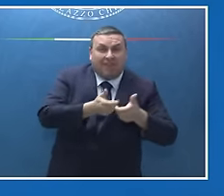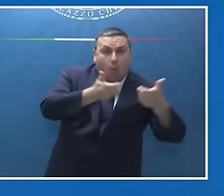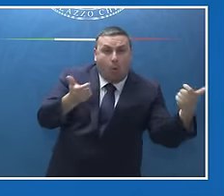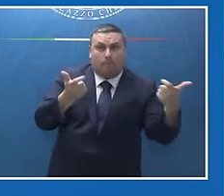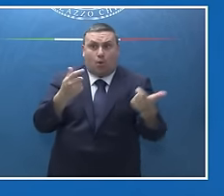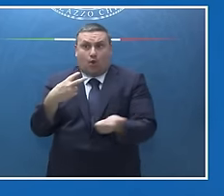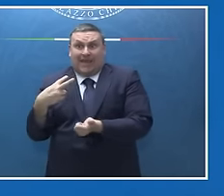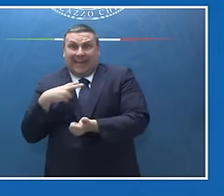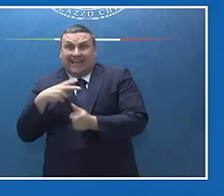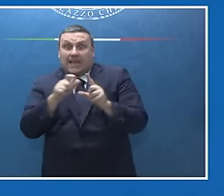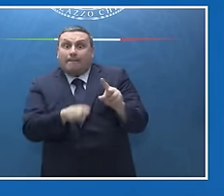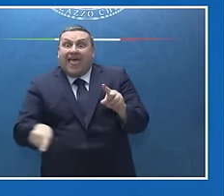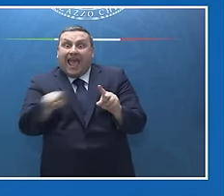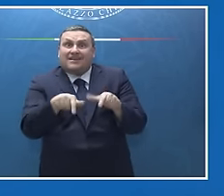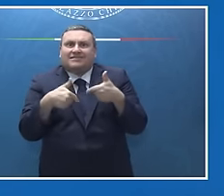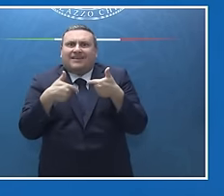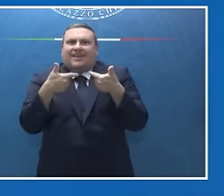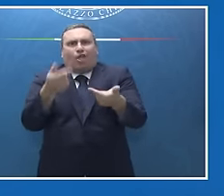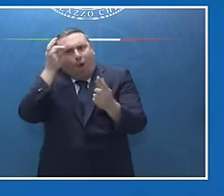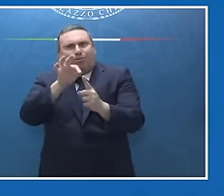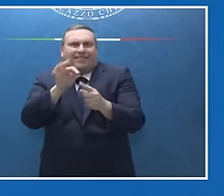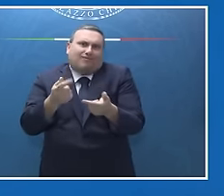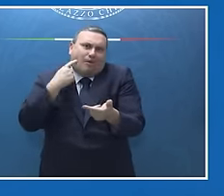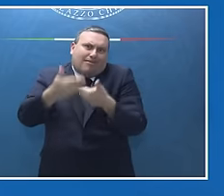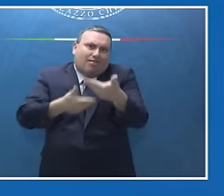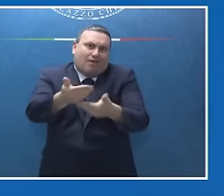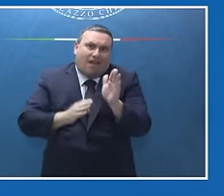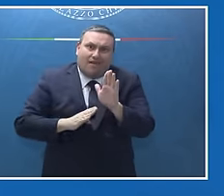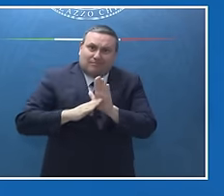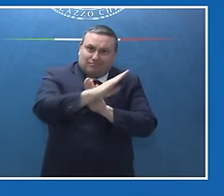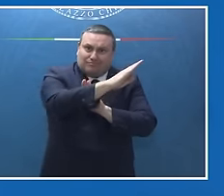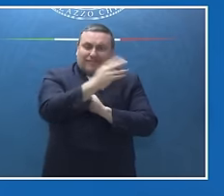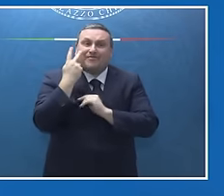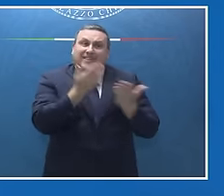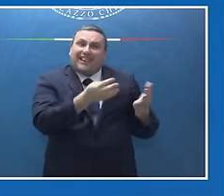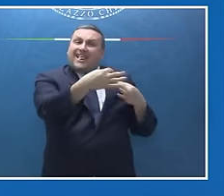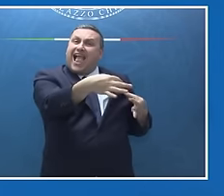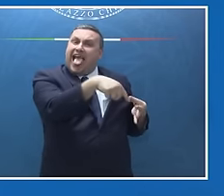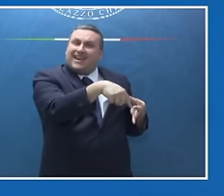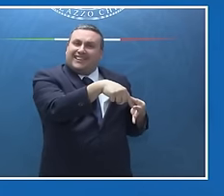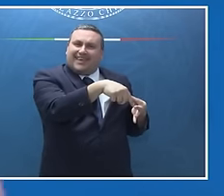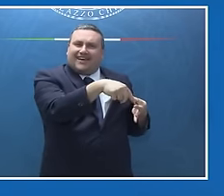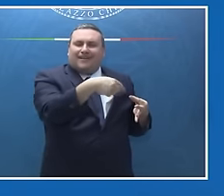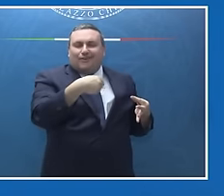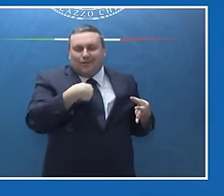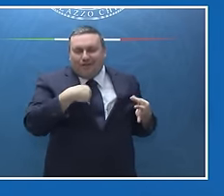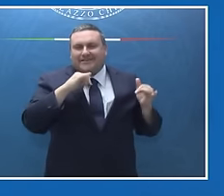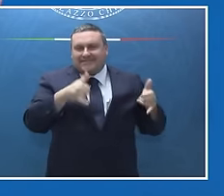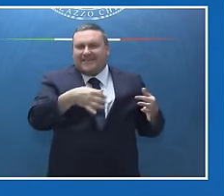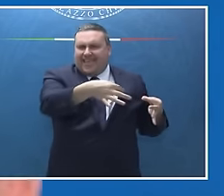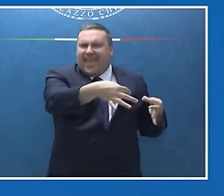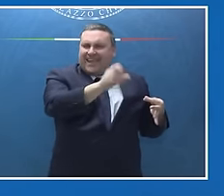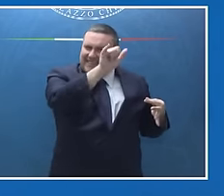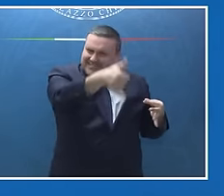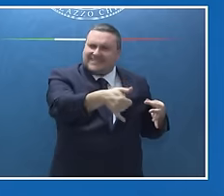di quelle nazioni. Come vedete dicevo non si tratta semplicemente di documenti, ai nostri impegni abbiamo cercato sempre di